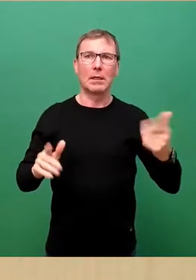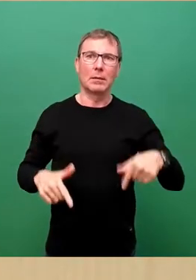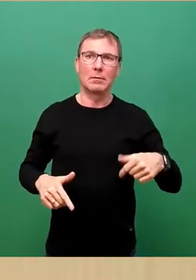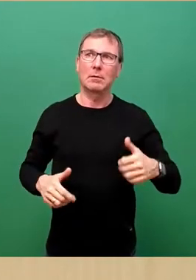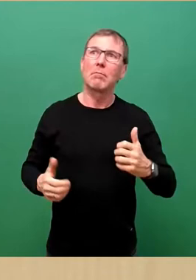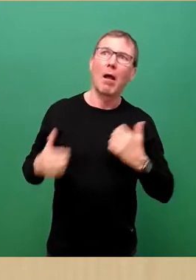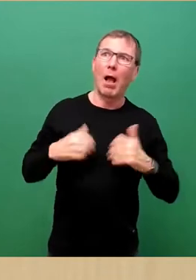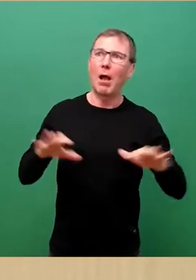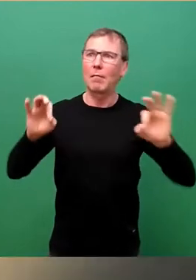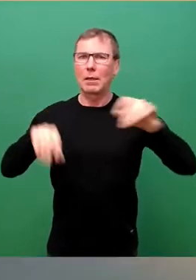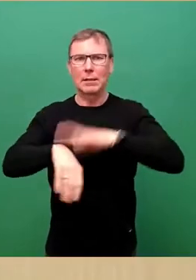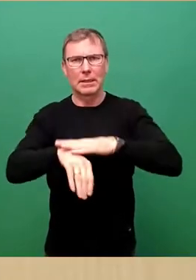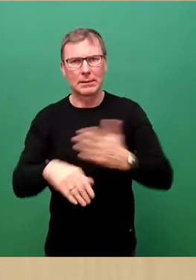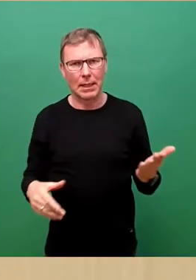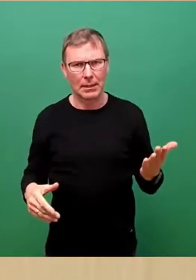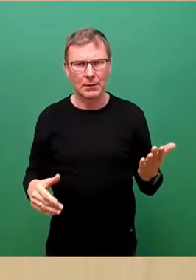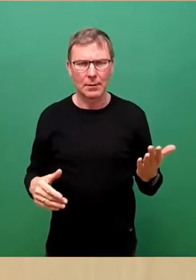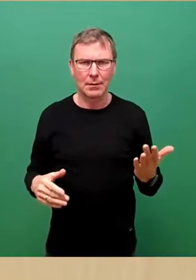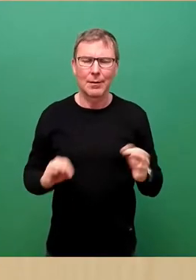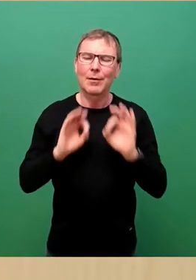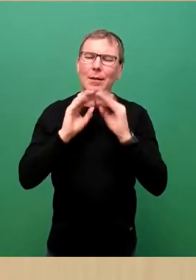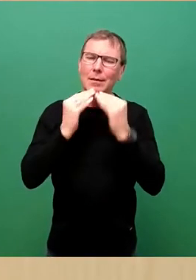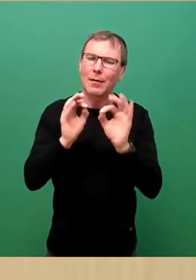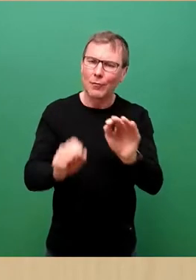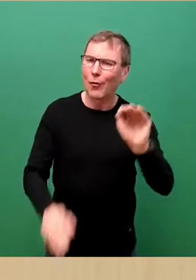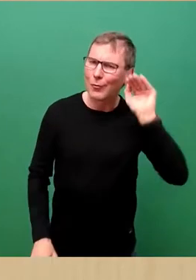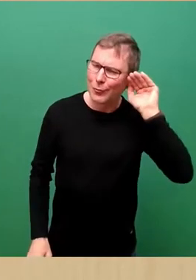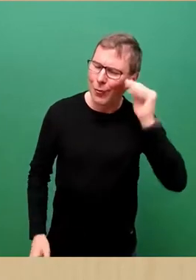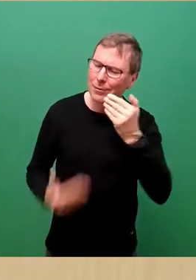und für Ihr Zuhören. Danke.